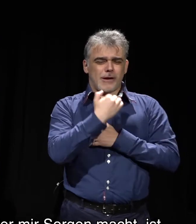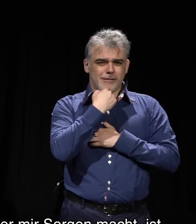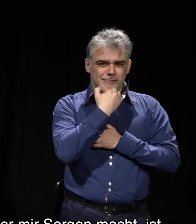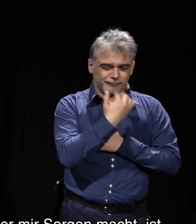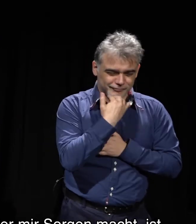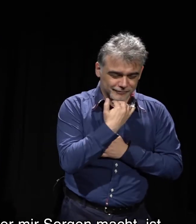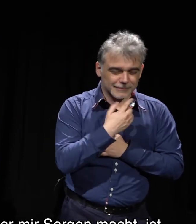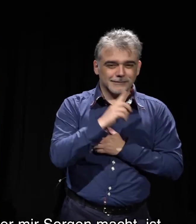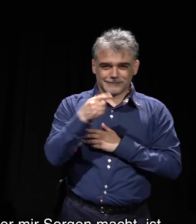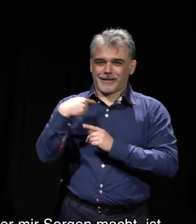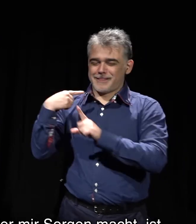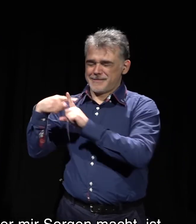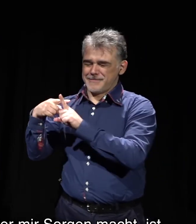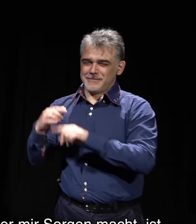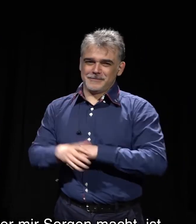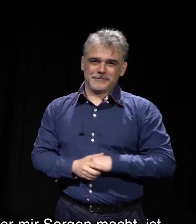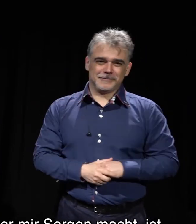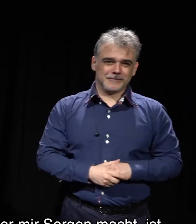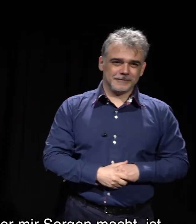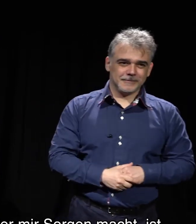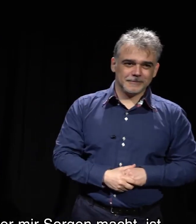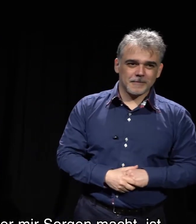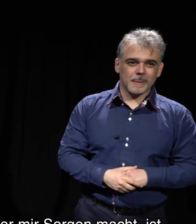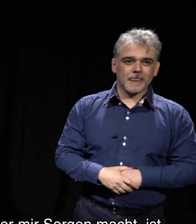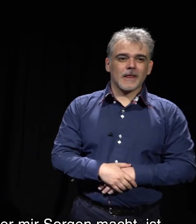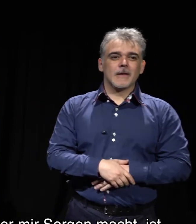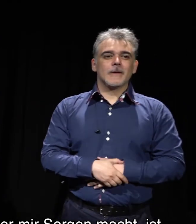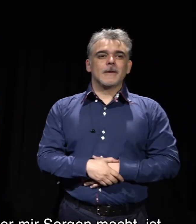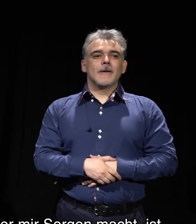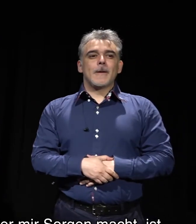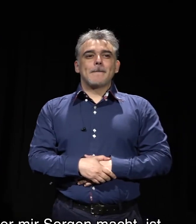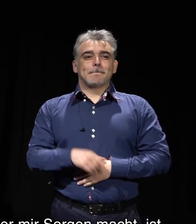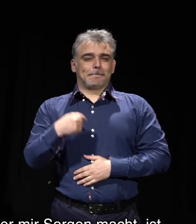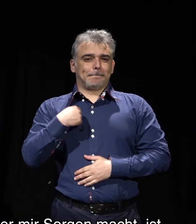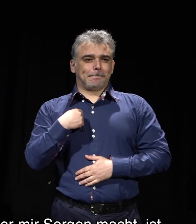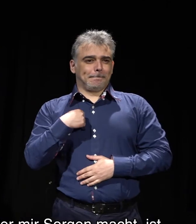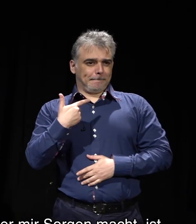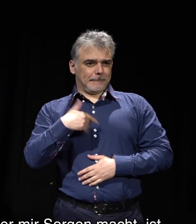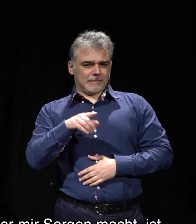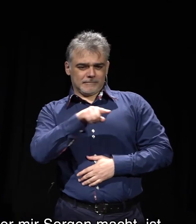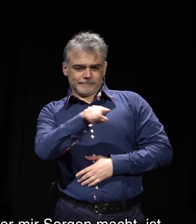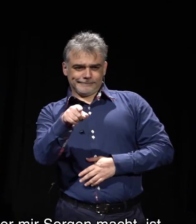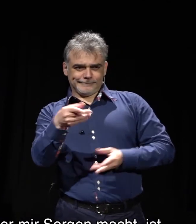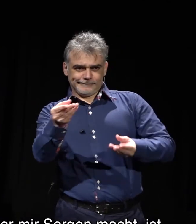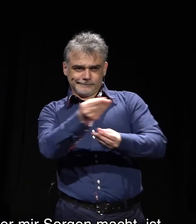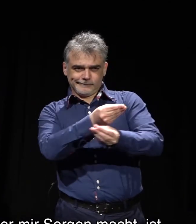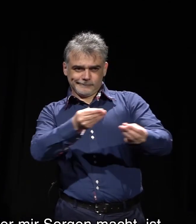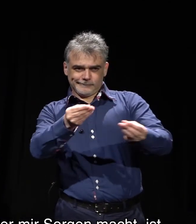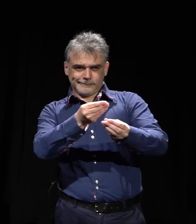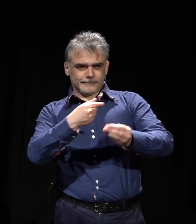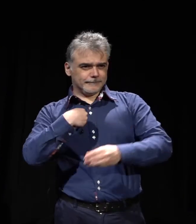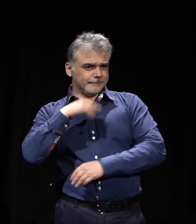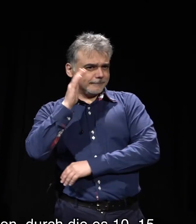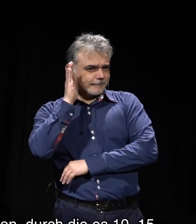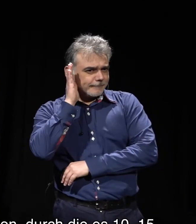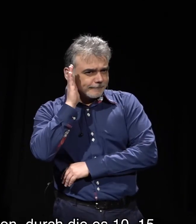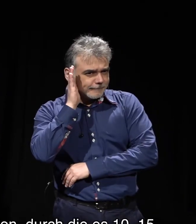conversation we just had was this idea that we will do this if we get more money.